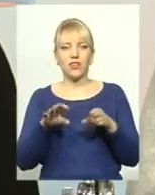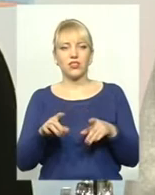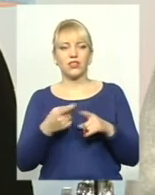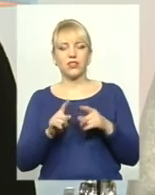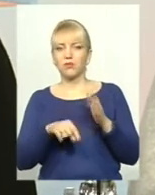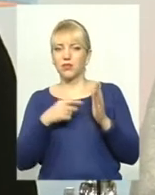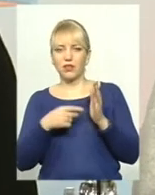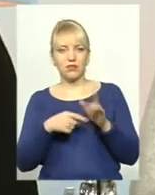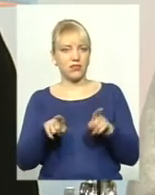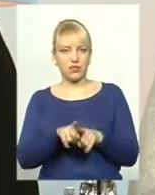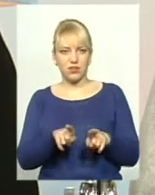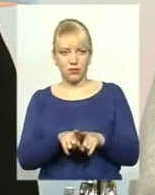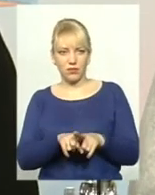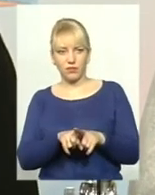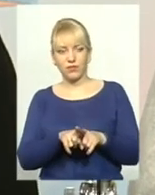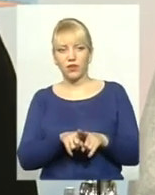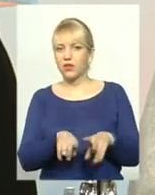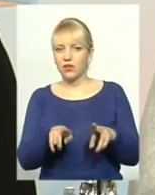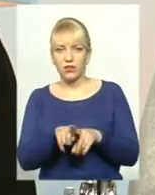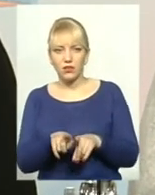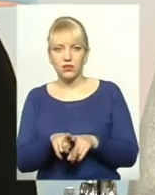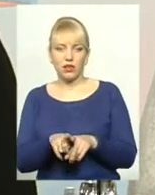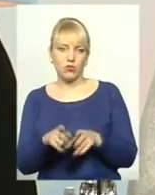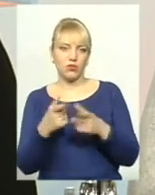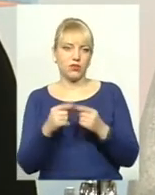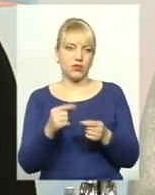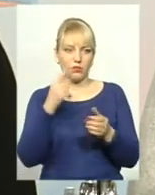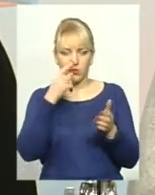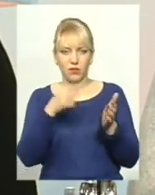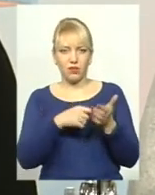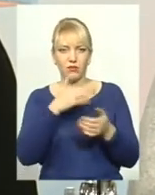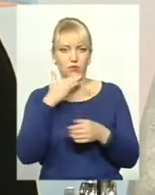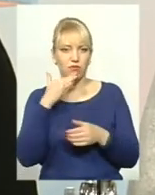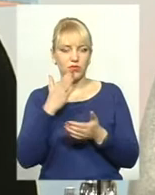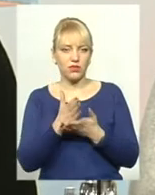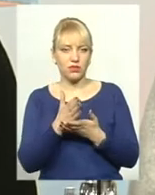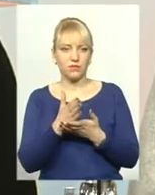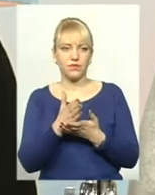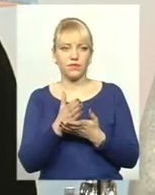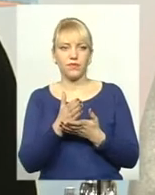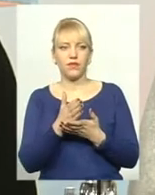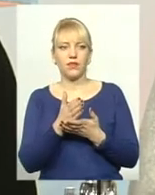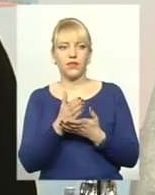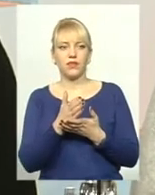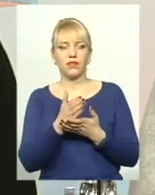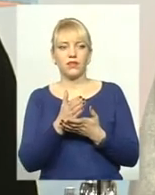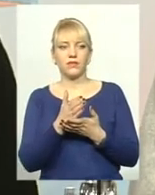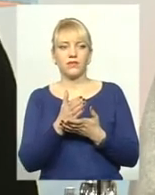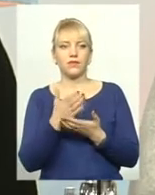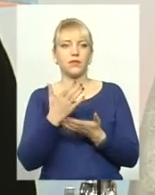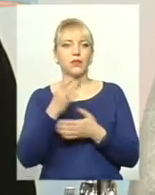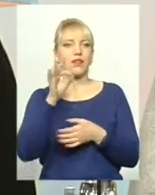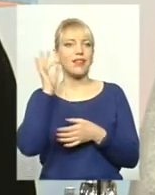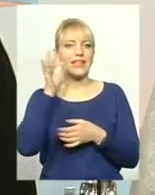питання також з котами. Так само десь, даже, от попадає, дуже багато є, попадає там хижа, фауна, лиси,